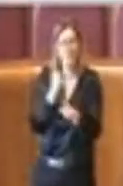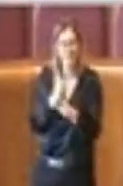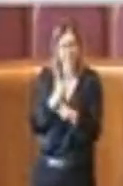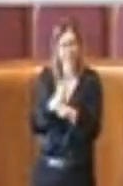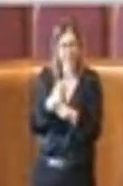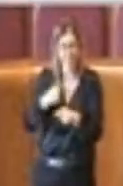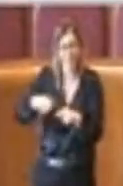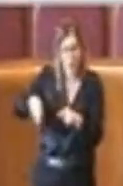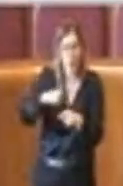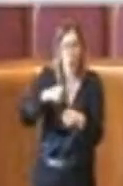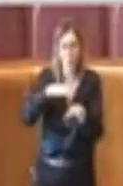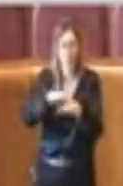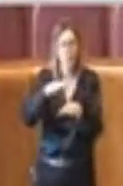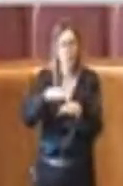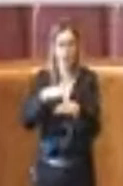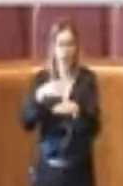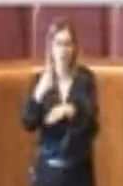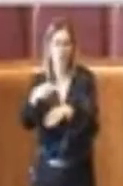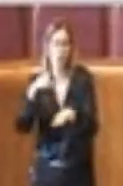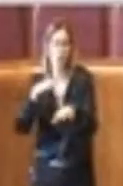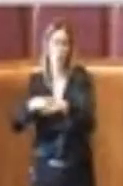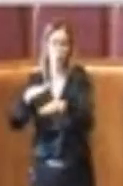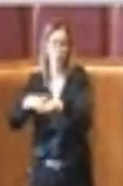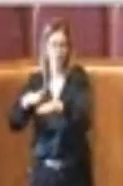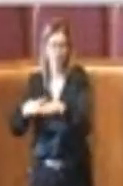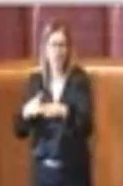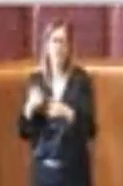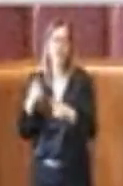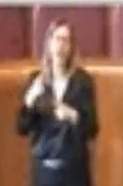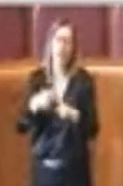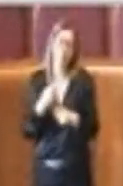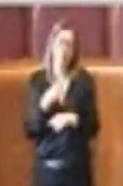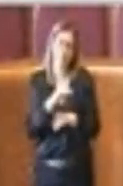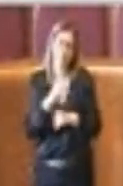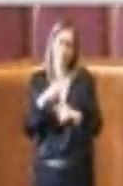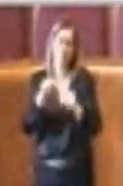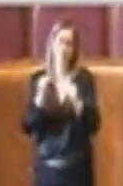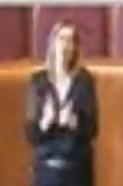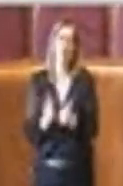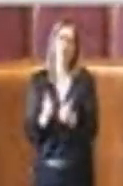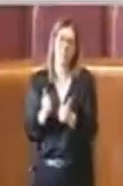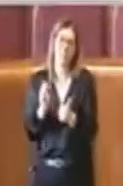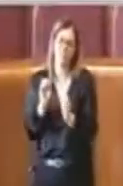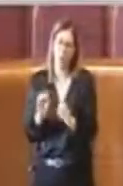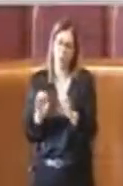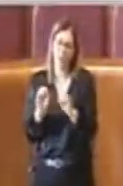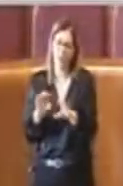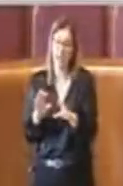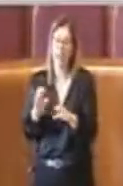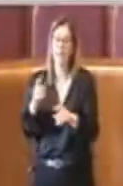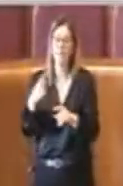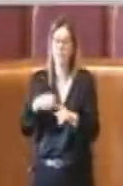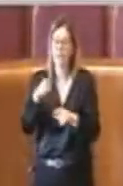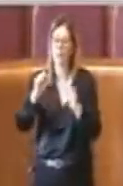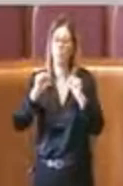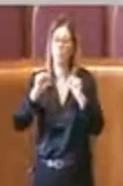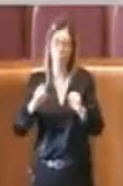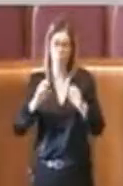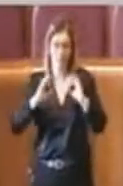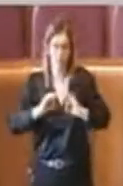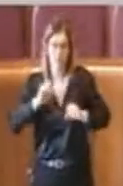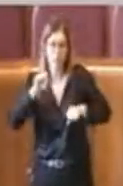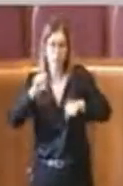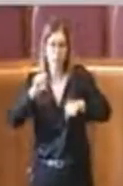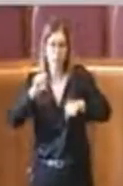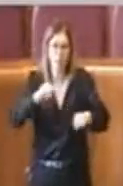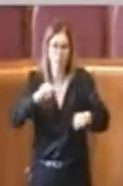individuiamo è anche una formazione per poter esercitare il servizio in bicicletta. Questo per quale ragione?